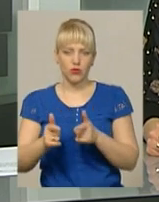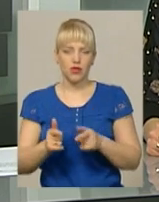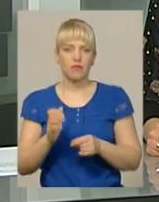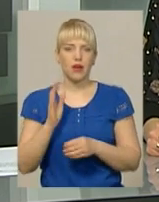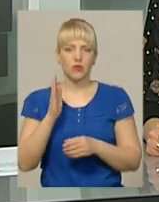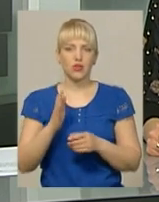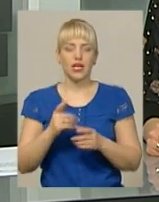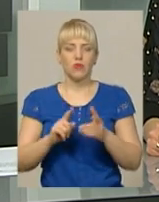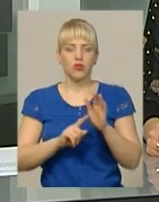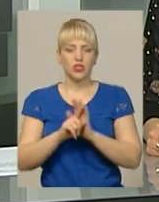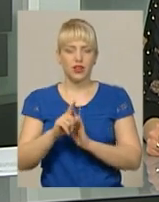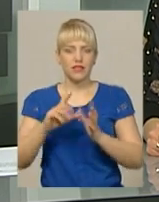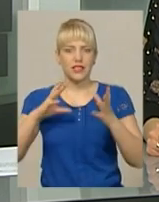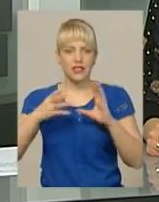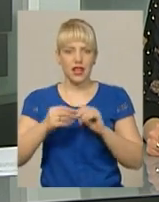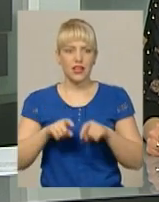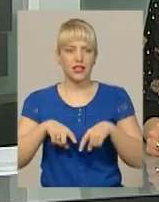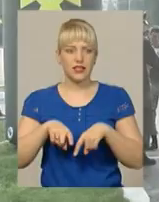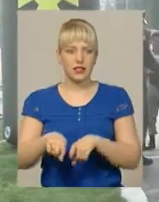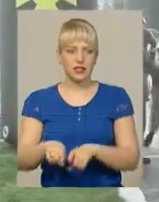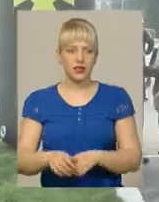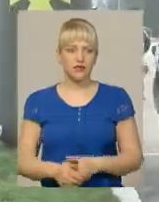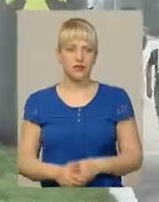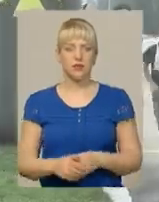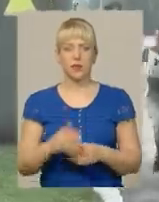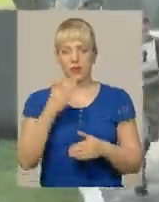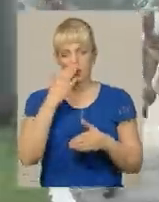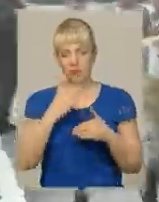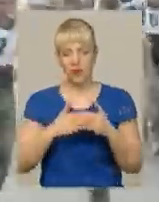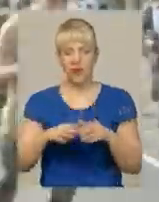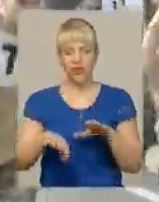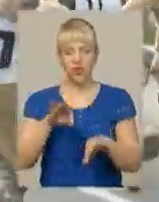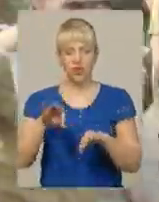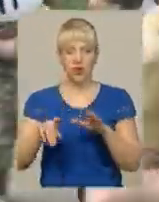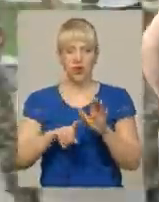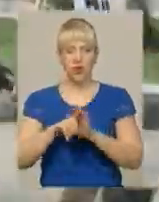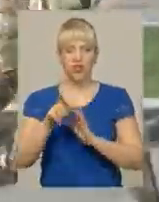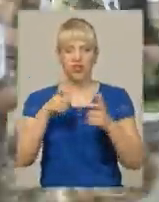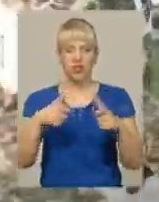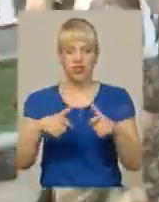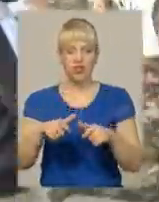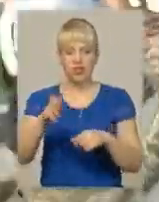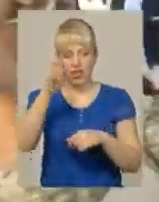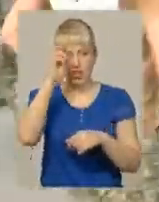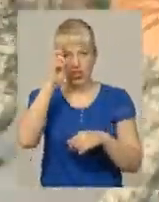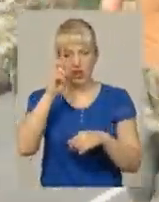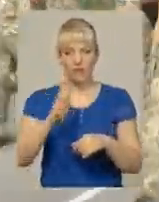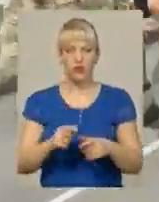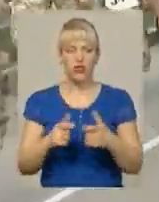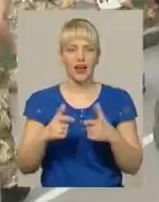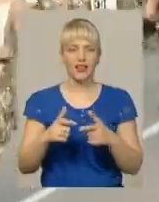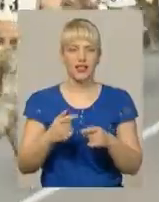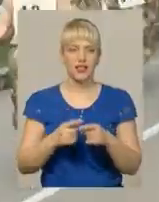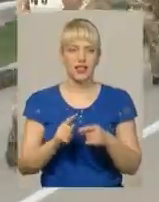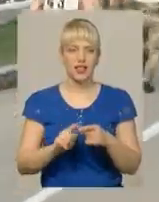Розпочався залік із легкоатлетичного кросу. Перед жеребкуванням у випускників розпочали іспити в залік Державної атестації. Це, як каже начальник